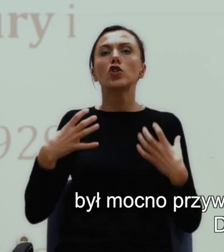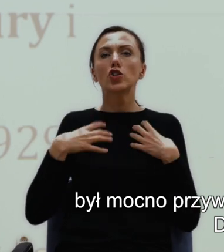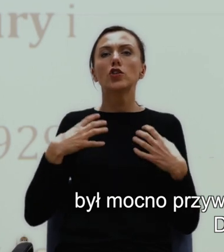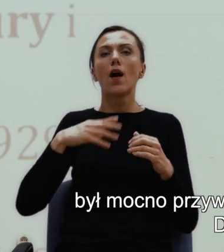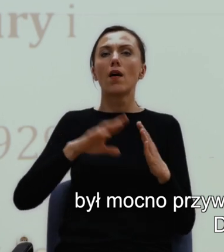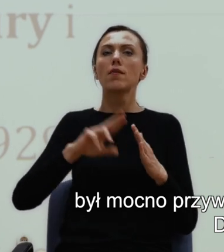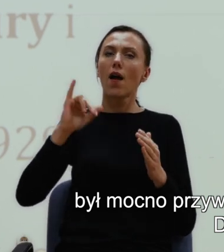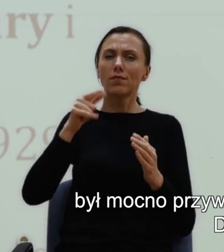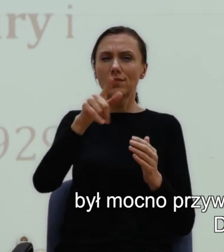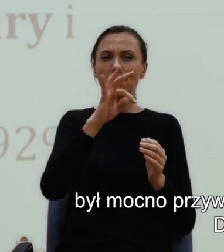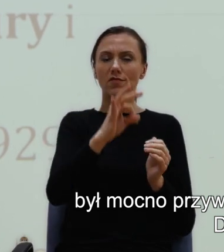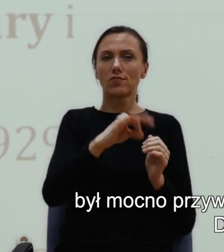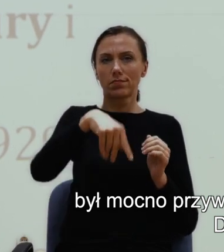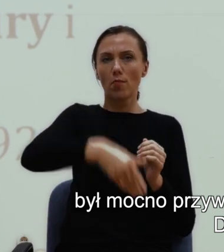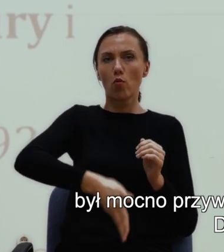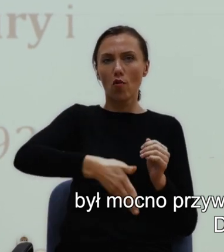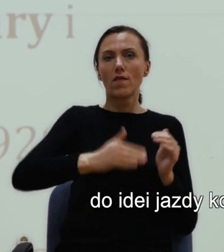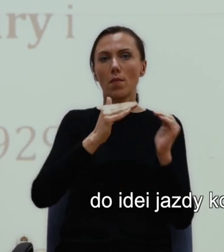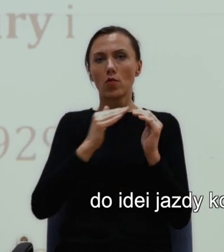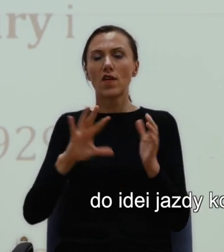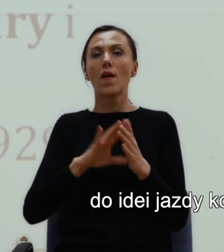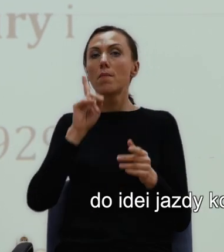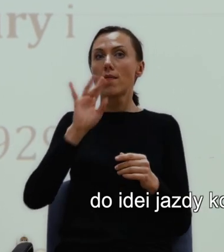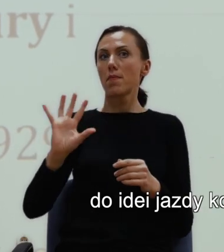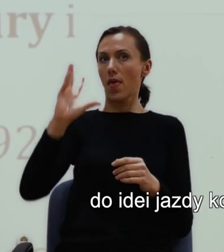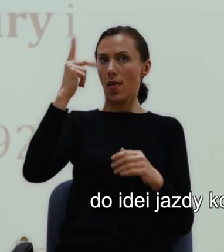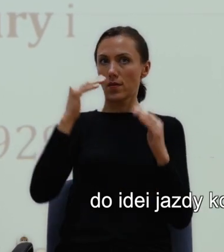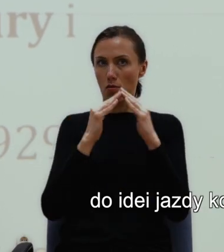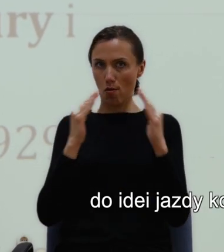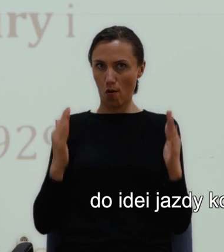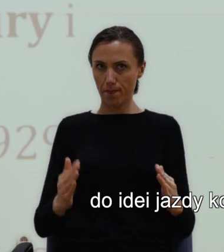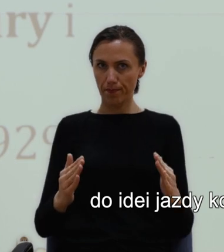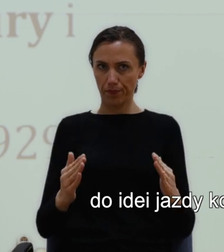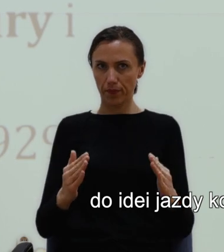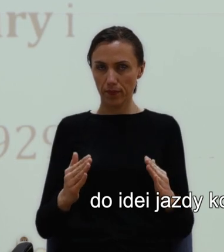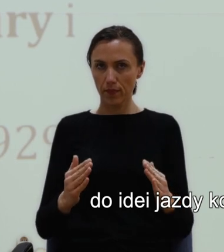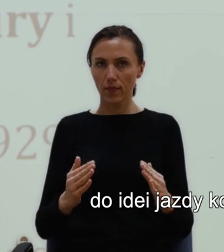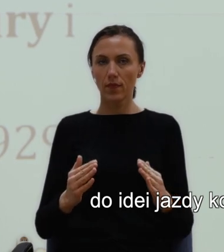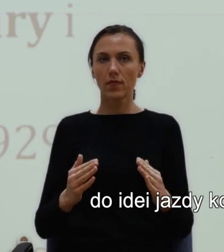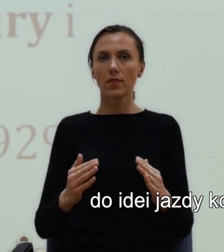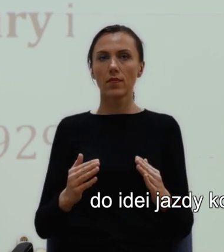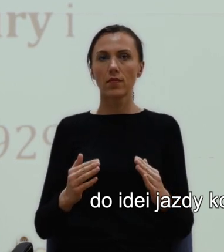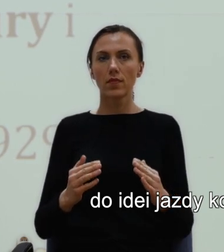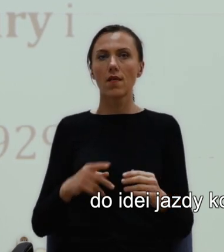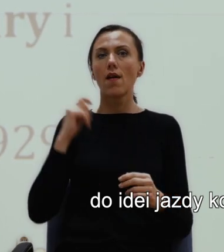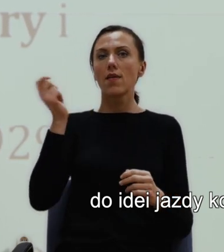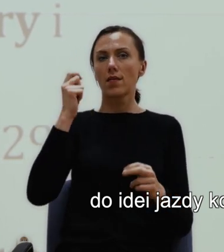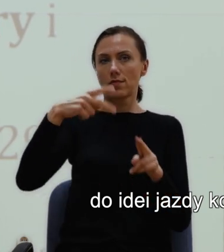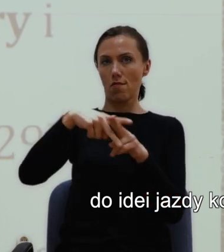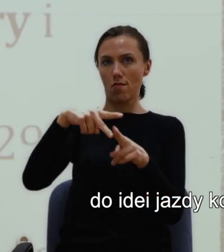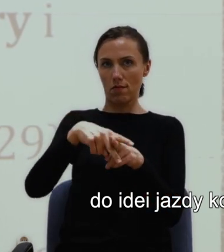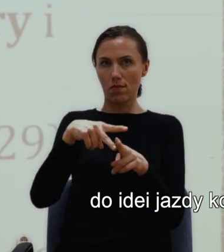życia w pięknym domu, do idei jazdy konnej,